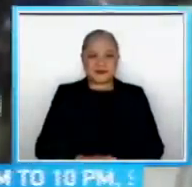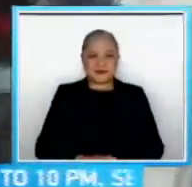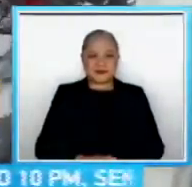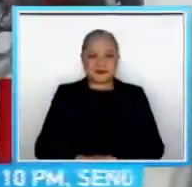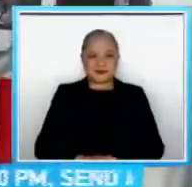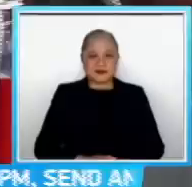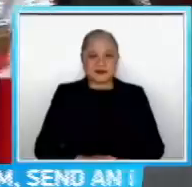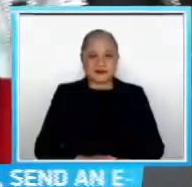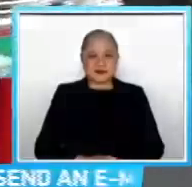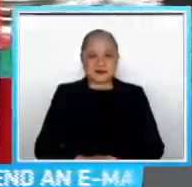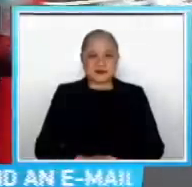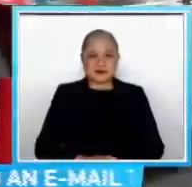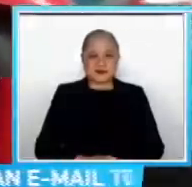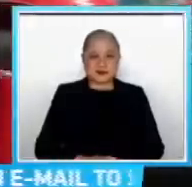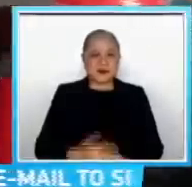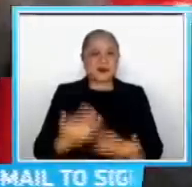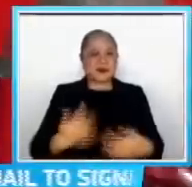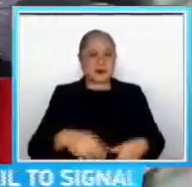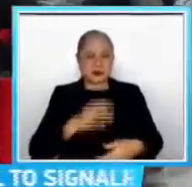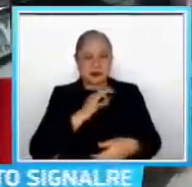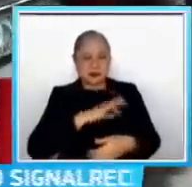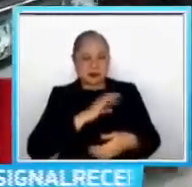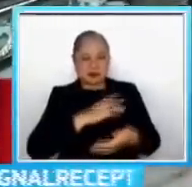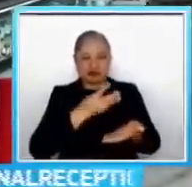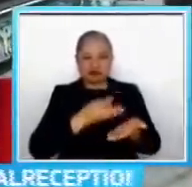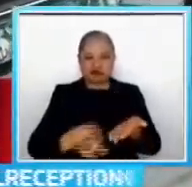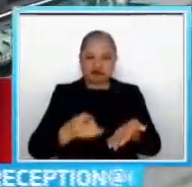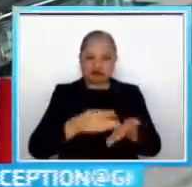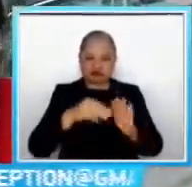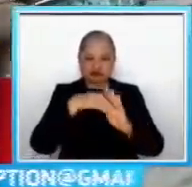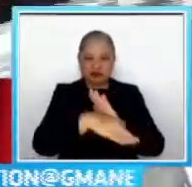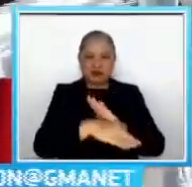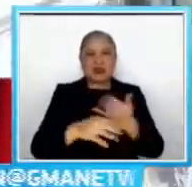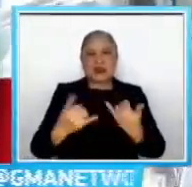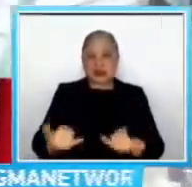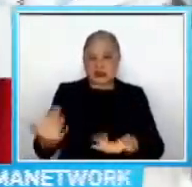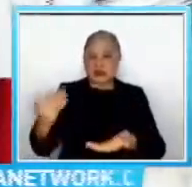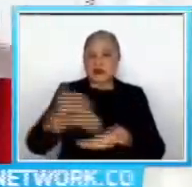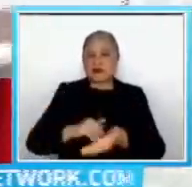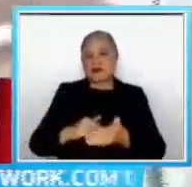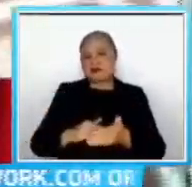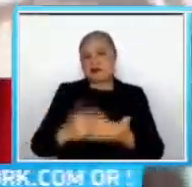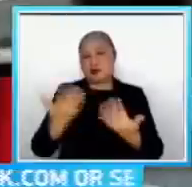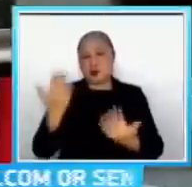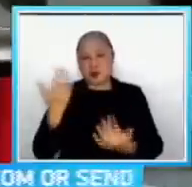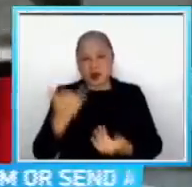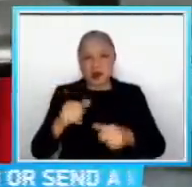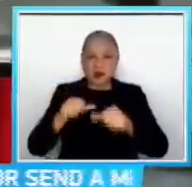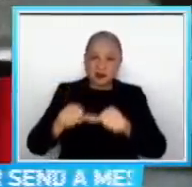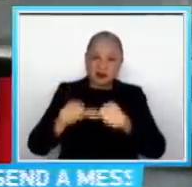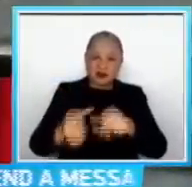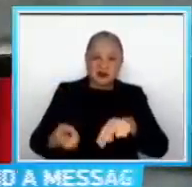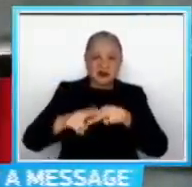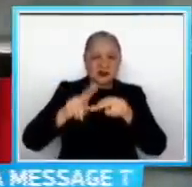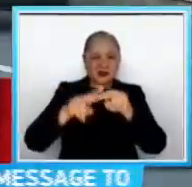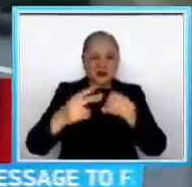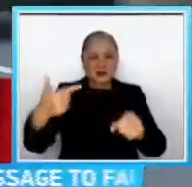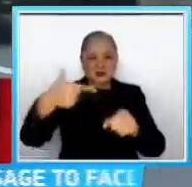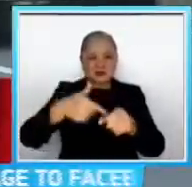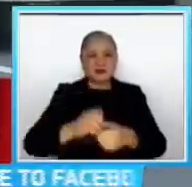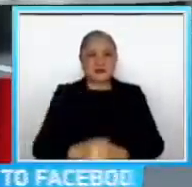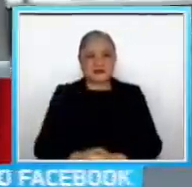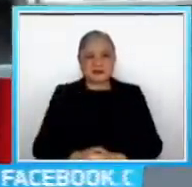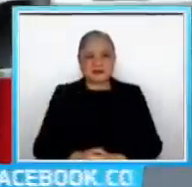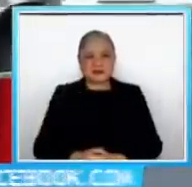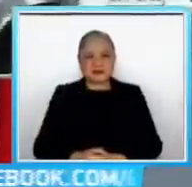Nabalahaw ang kita dahil sa COVID Ngayon ay nalulubak ulit dahil sa walang prenong taas sa presyo ng produktong petrolo kaya